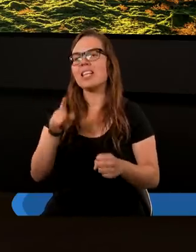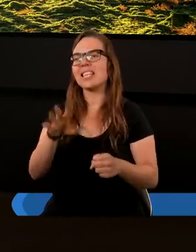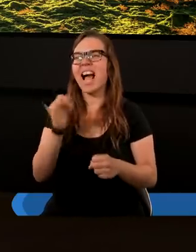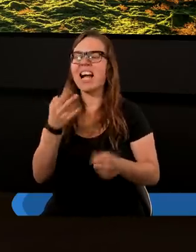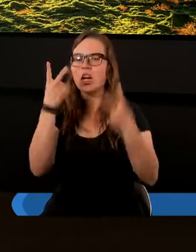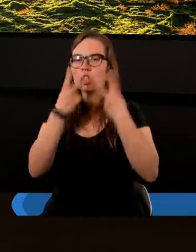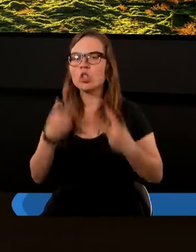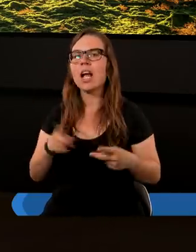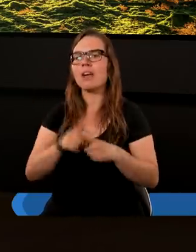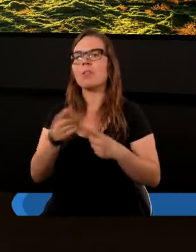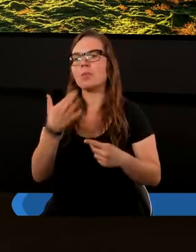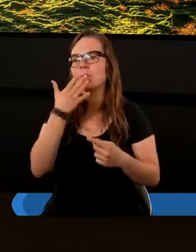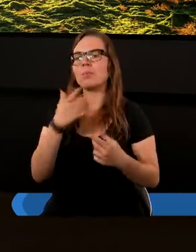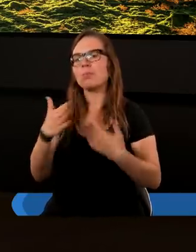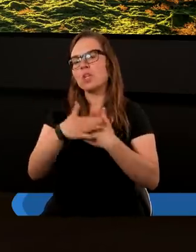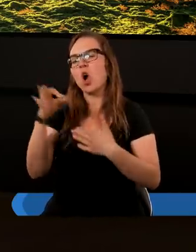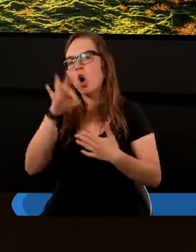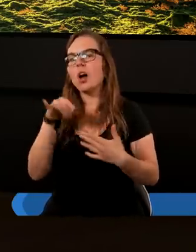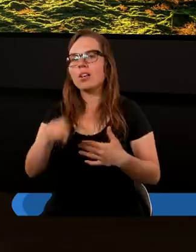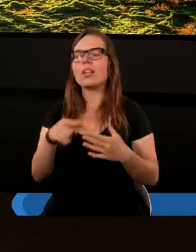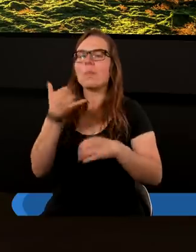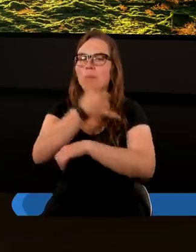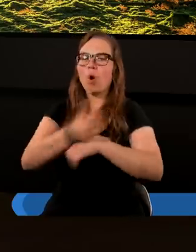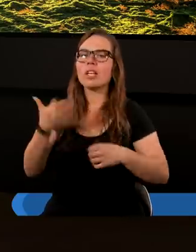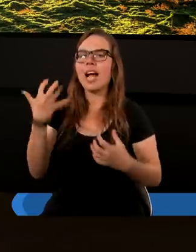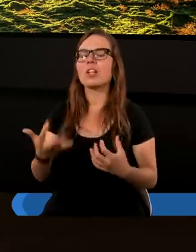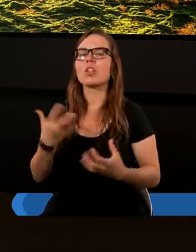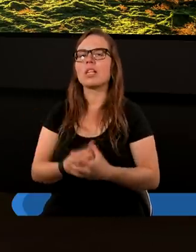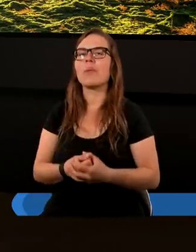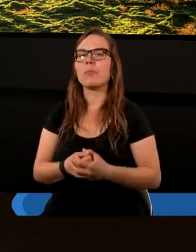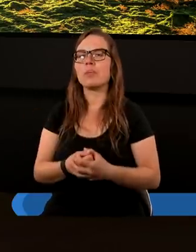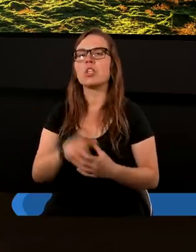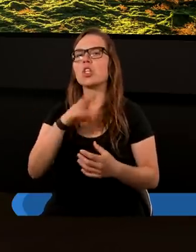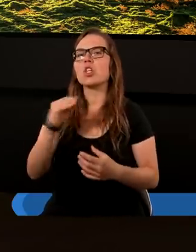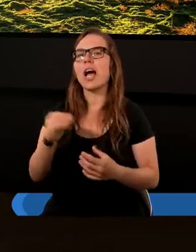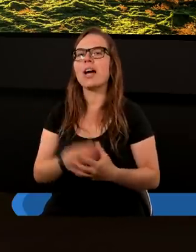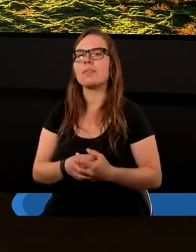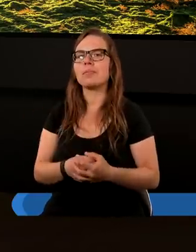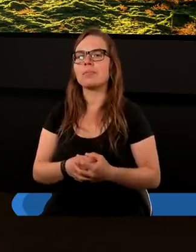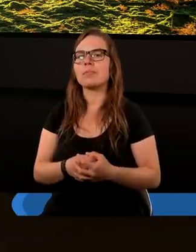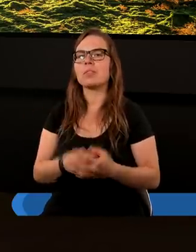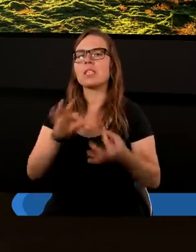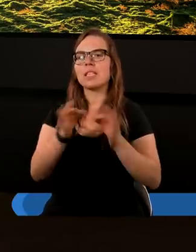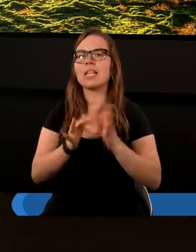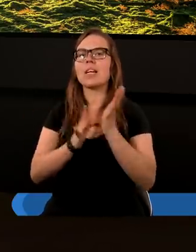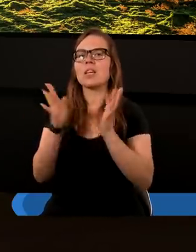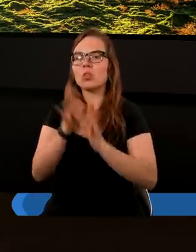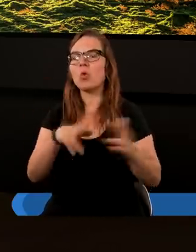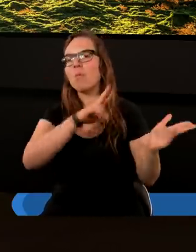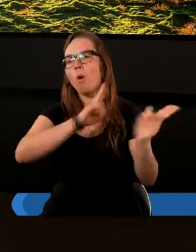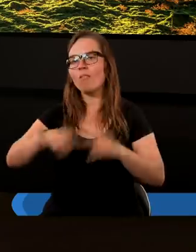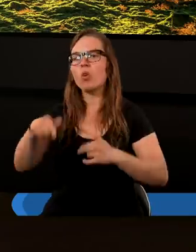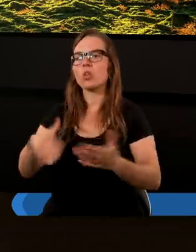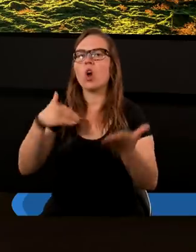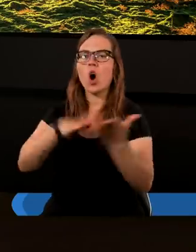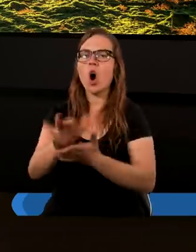jak czytając, to tak przy okazji chcemy podkreślić, że gdy Chrystus powróci,